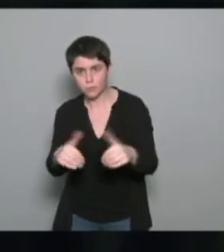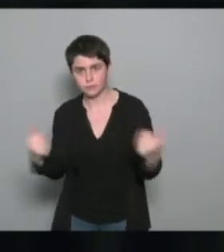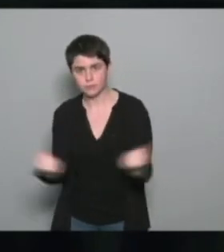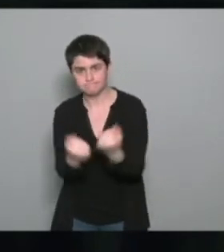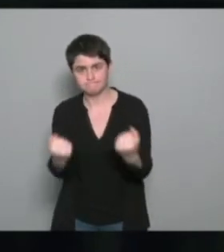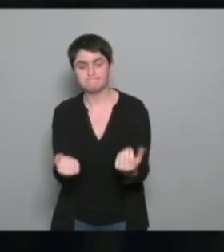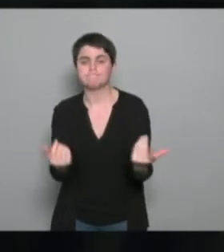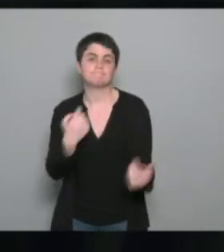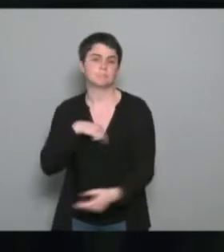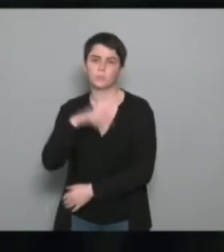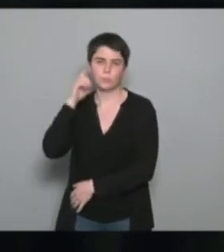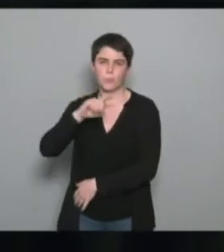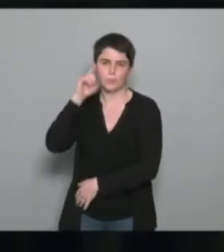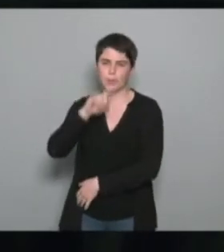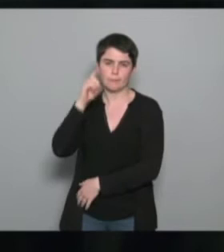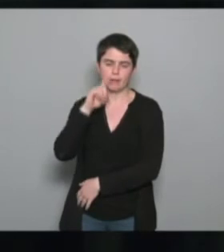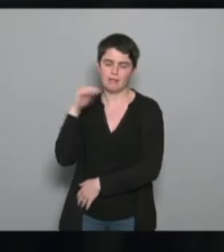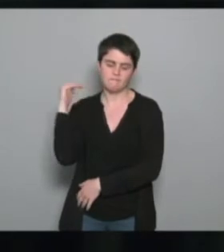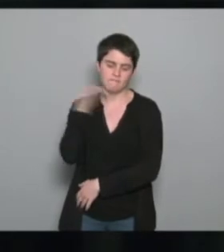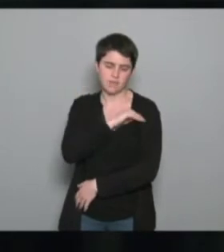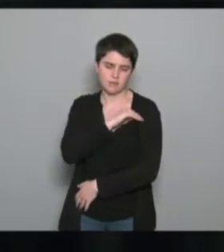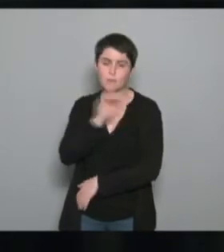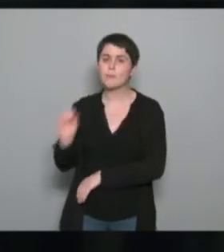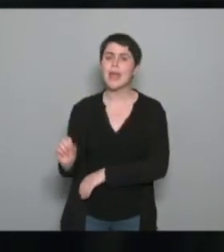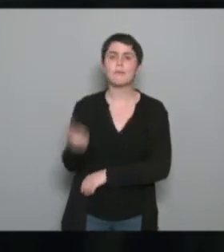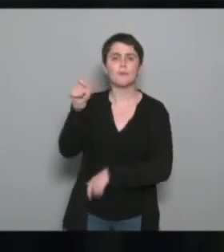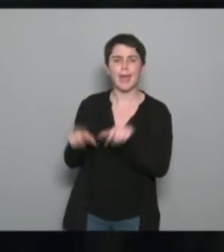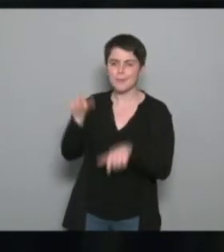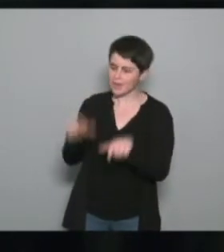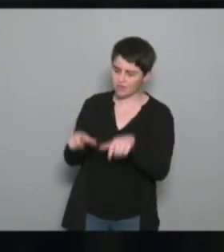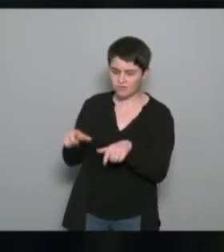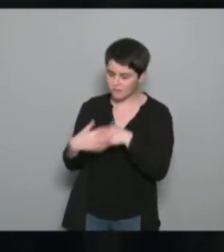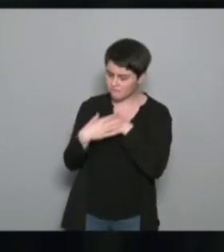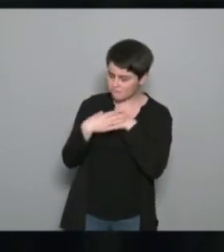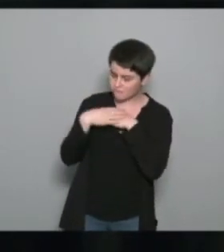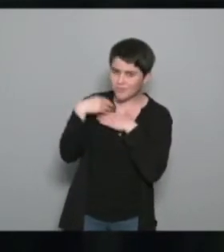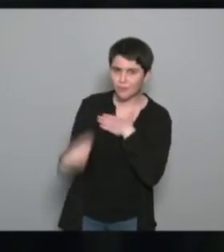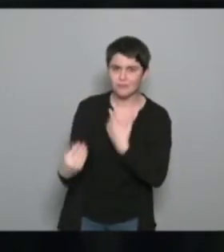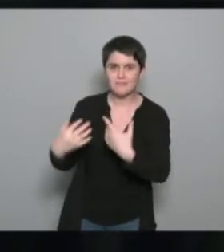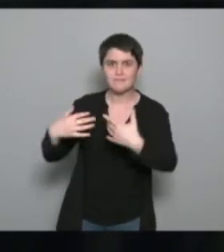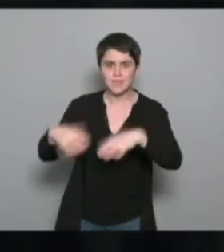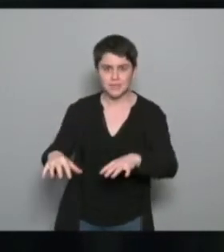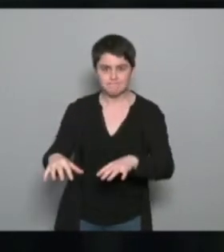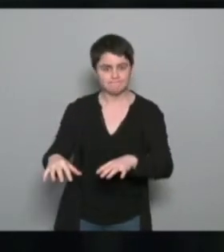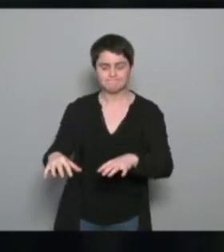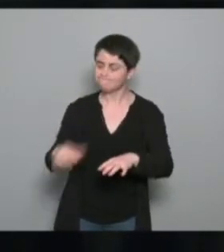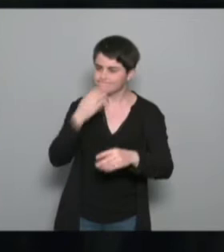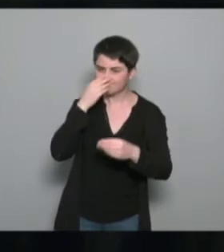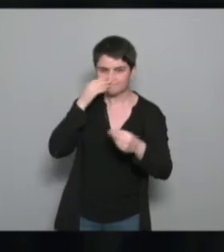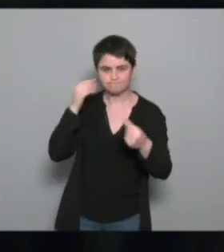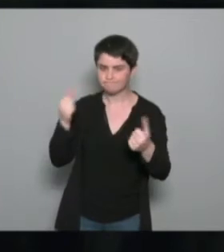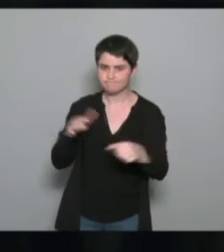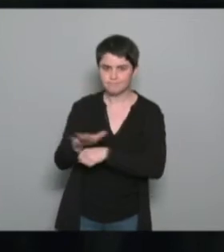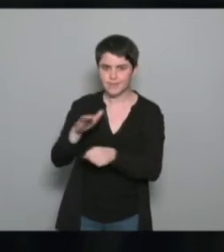très rapidement, en fait, pour les premières personnes qui sont sorties du dispositif. Donc, a essayé de trouver des leviers, justement,